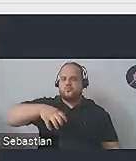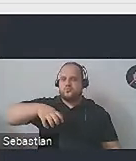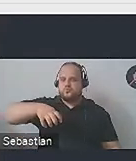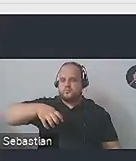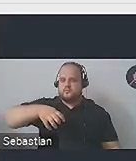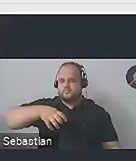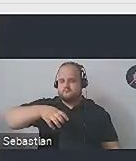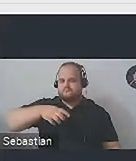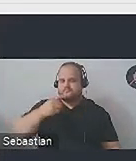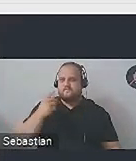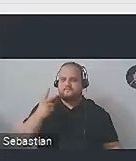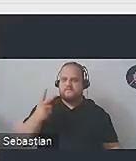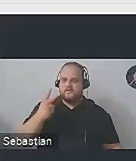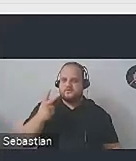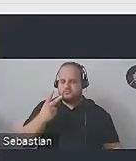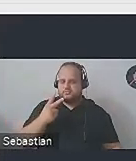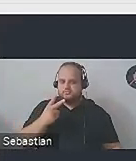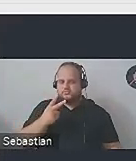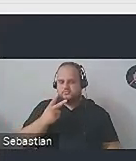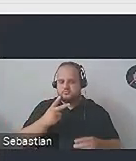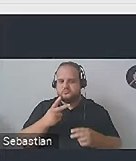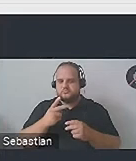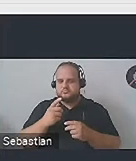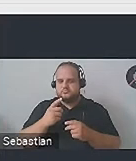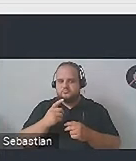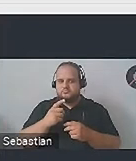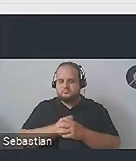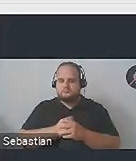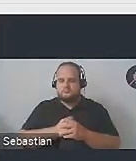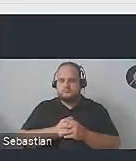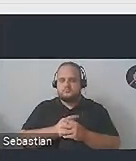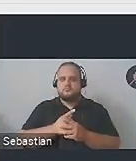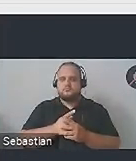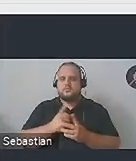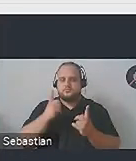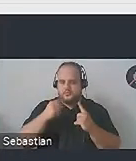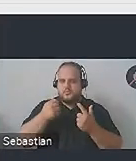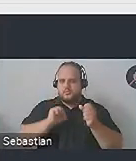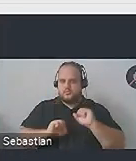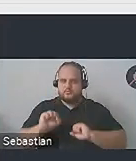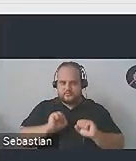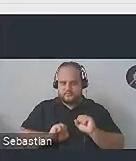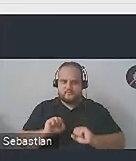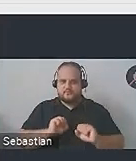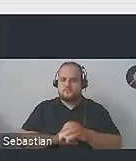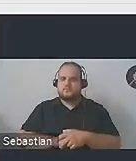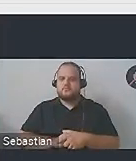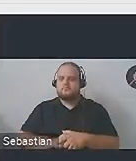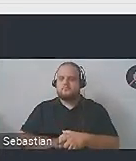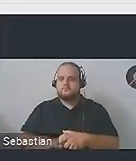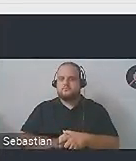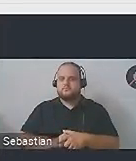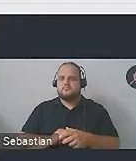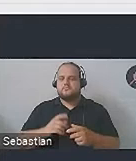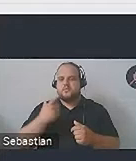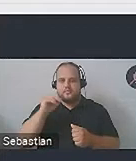uznaje się, że są szczególnymi odbiorcami dostępności cyfrowej, to są oczywiście osoby niepełnosprawne, czyli zarówno